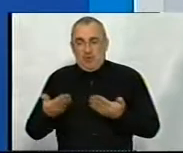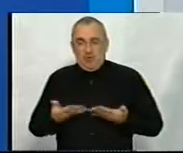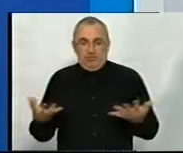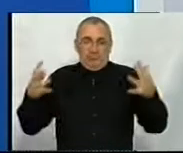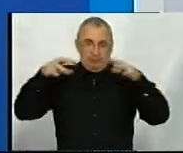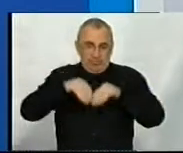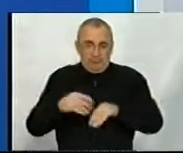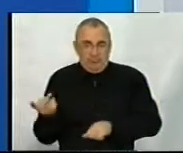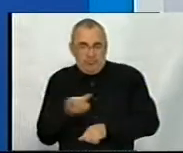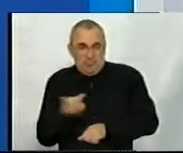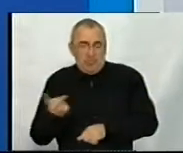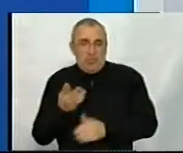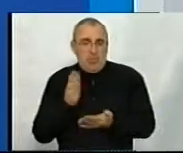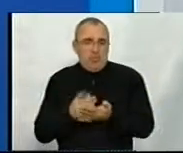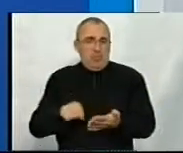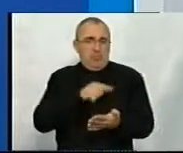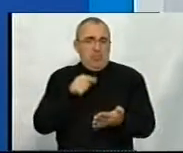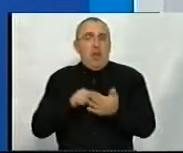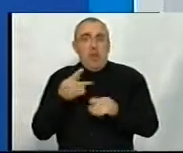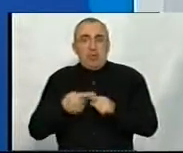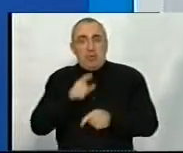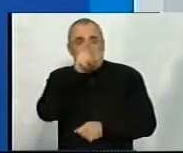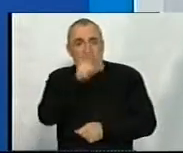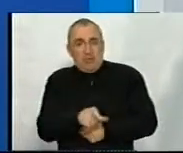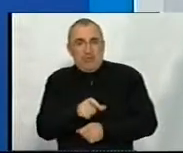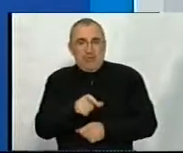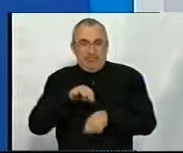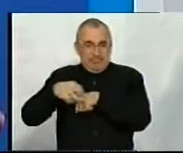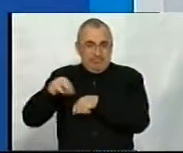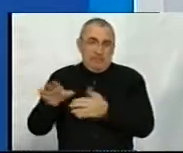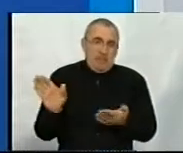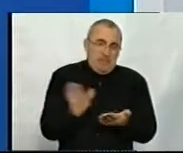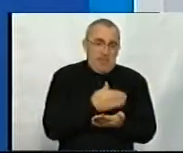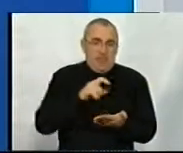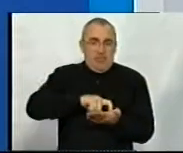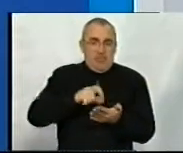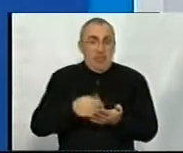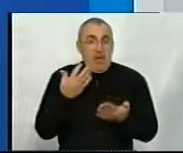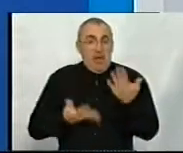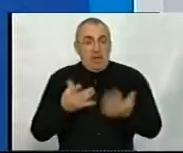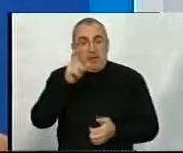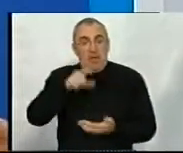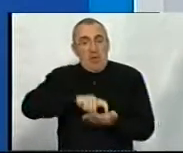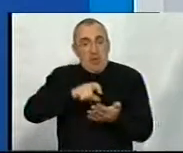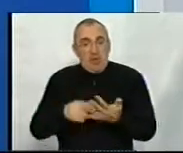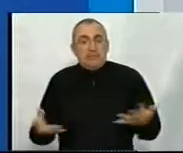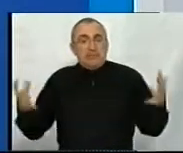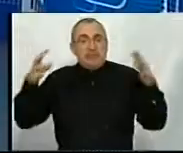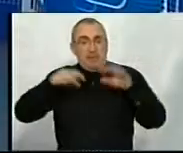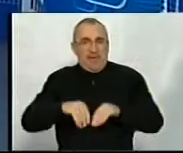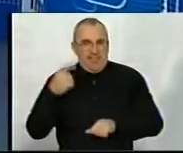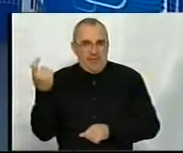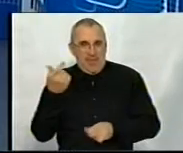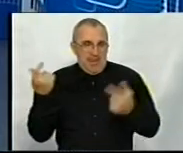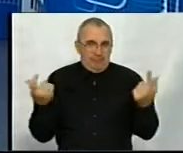И тут уже стоїть питание, как этого кривника прибрати с примещения, особенно, если это примещение с спільной властностью.